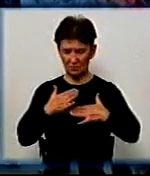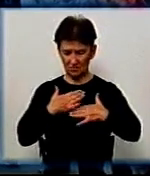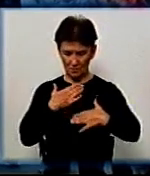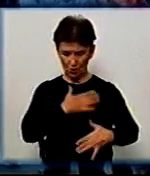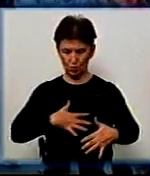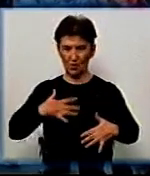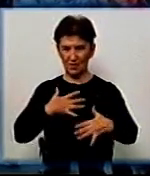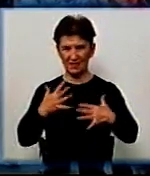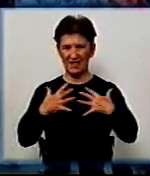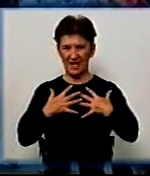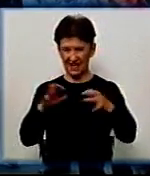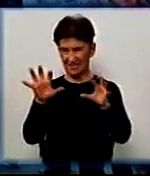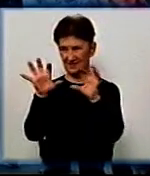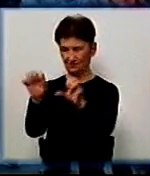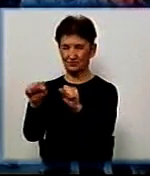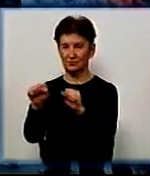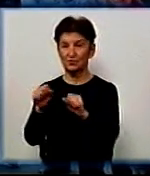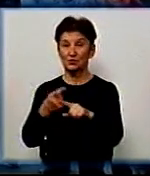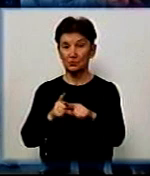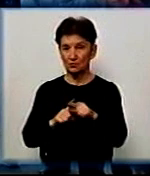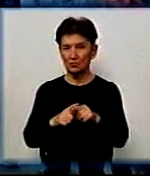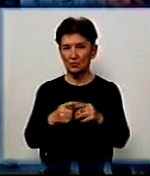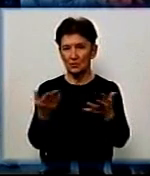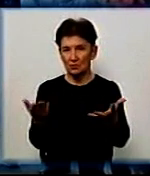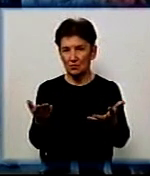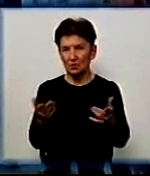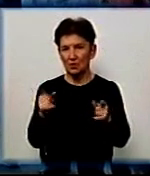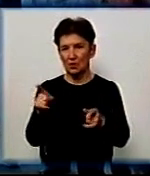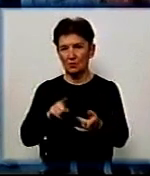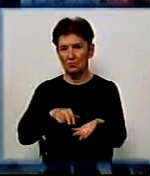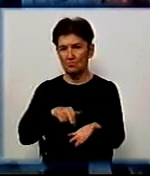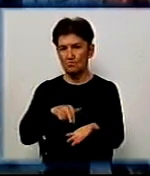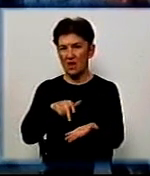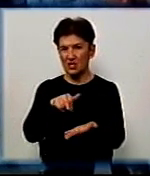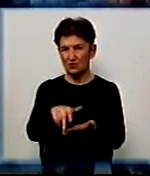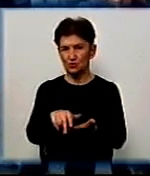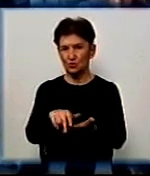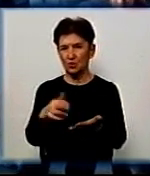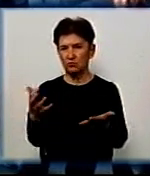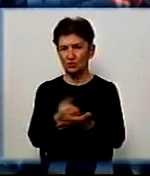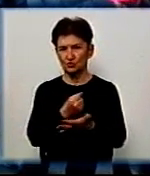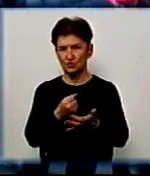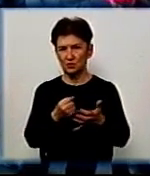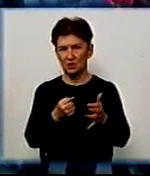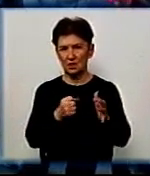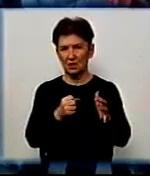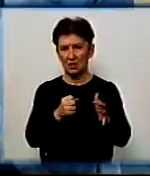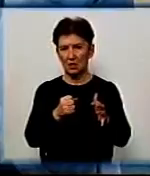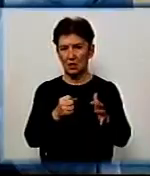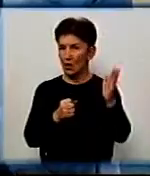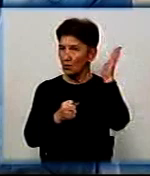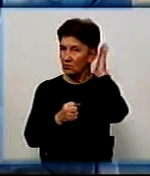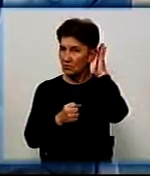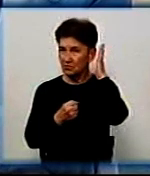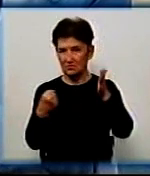клітини, але це стало собі для стіни, тому не мов би як підійшов удар, і він ударився об стіну.